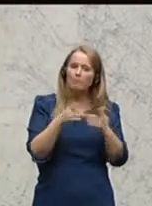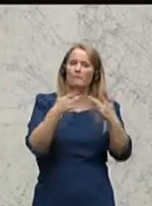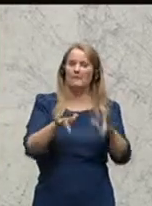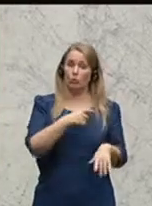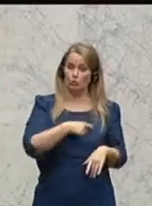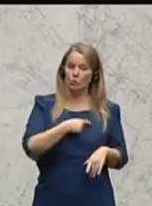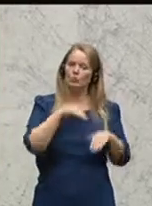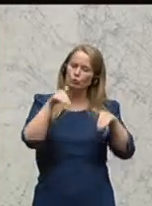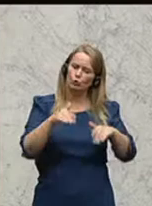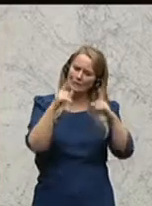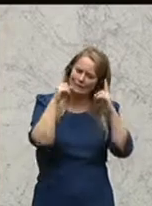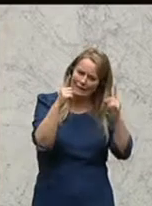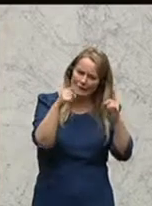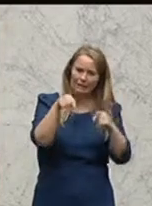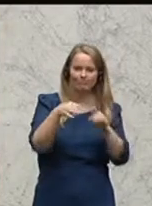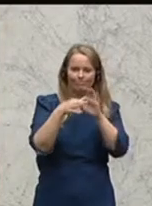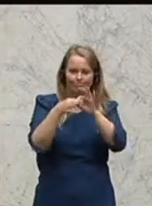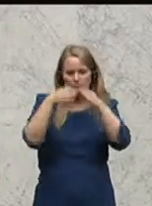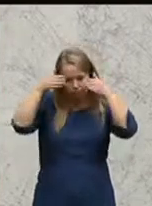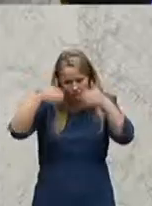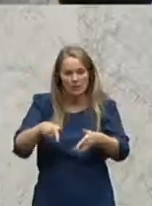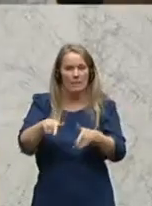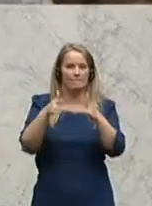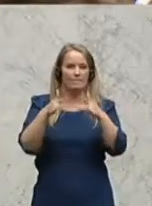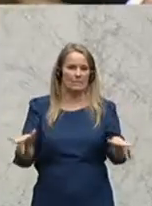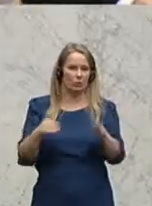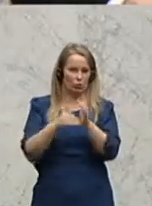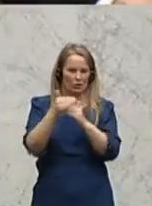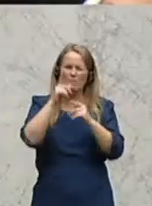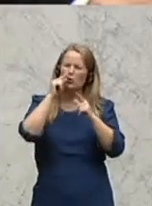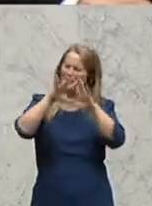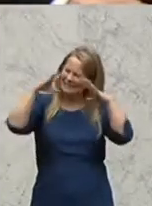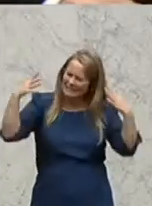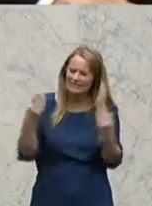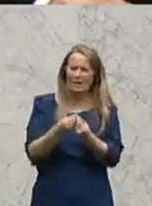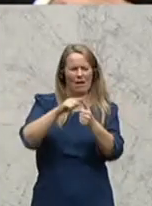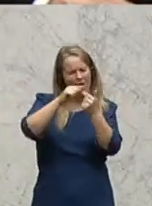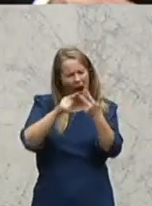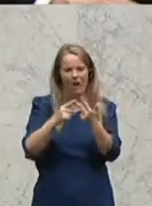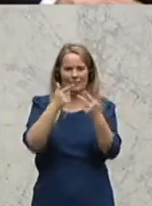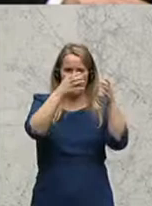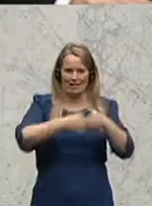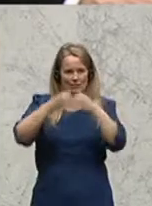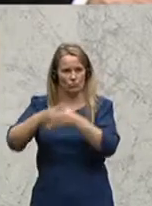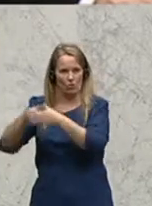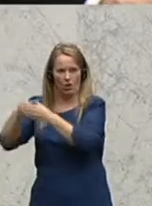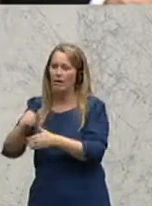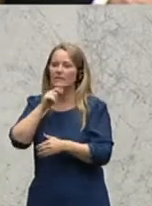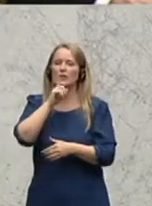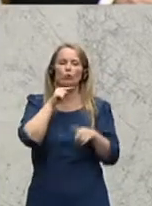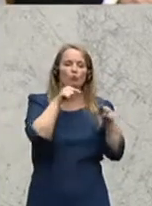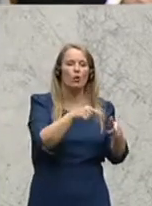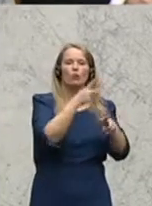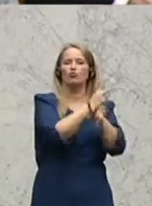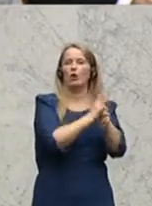dringend in Zukunft mit dem Pensionssystem auseinandersetzen, das heißt mit dem gesamten Pensionssystem, mit allen drei Säulen und nicht nur mit